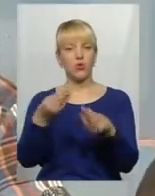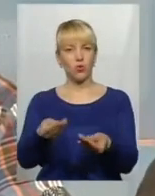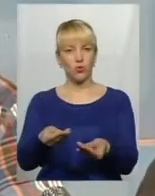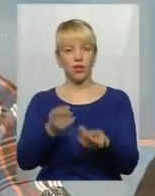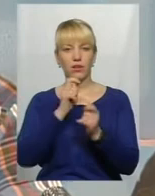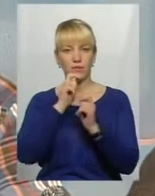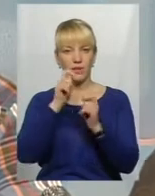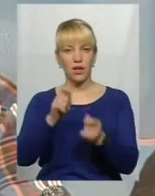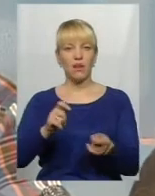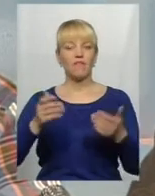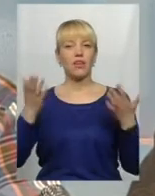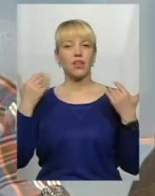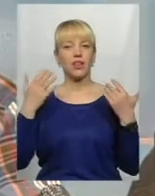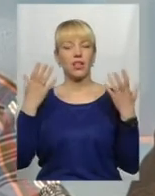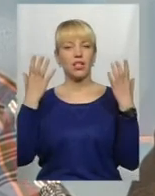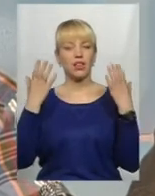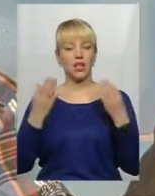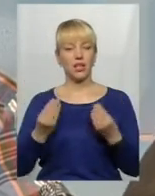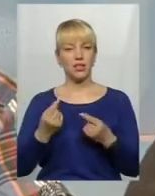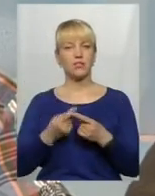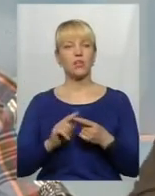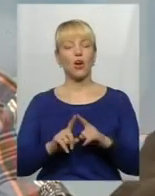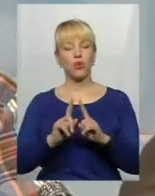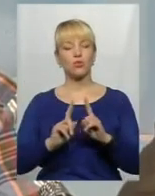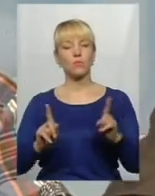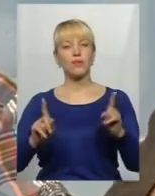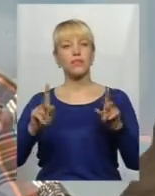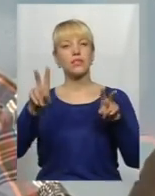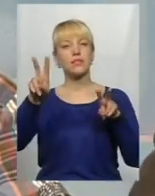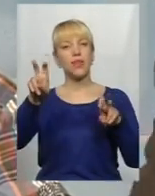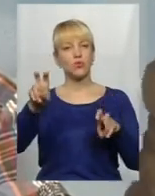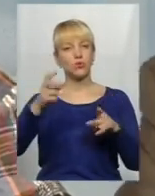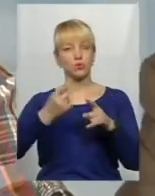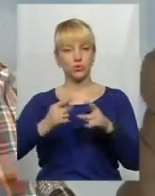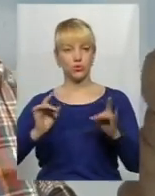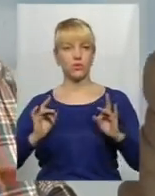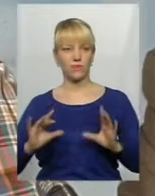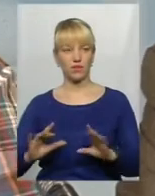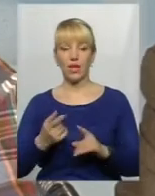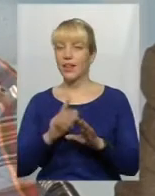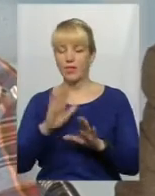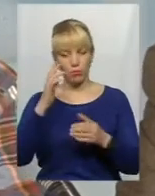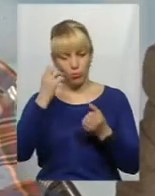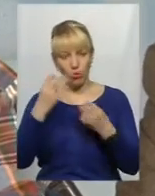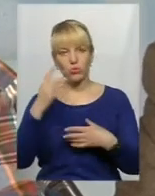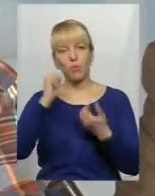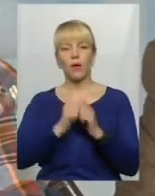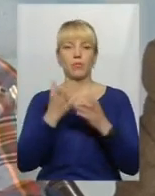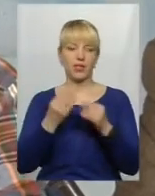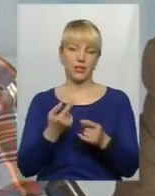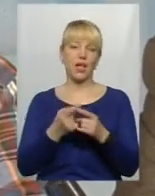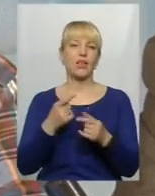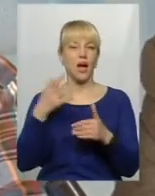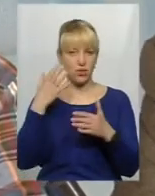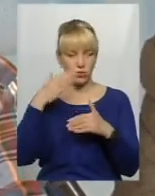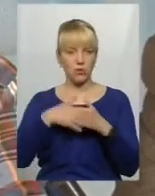особливість статусу цього свята. Не просто пам'ятний день, а ще і такий. Підхід зрозумілий. Слава Богу,